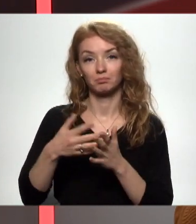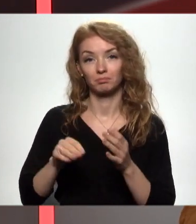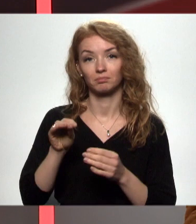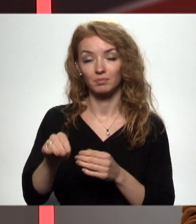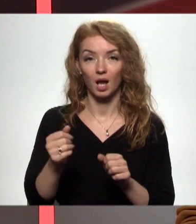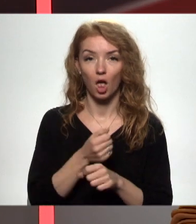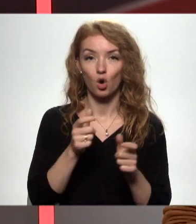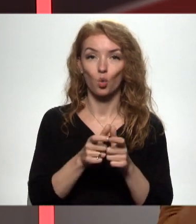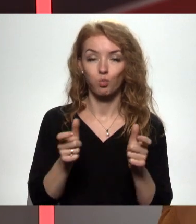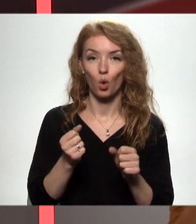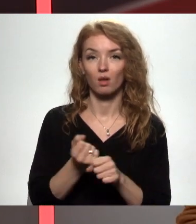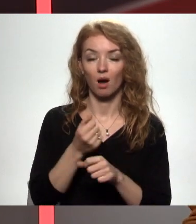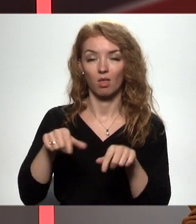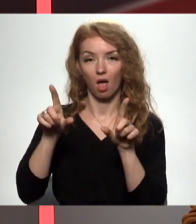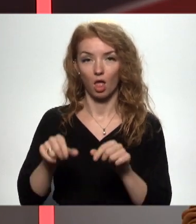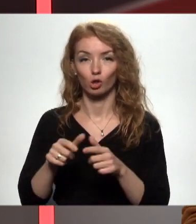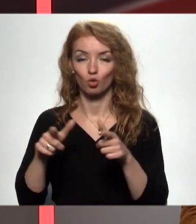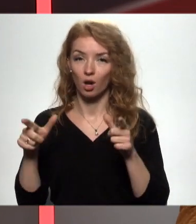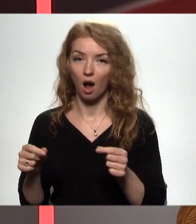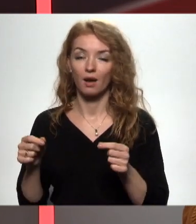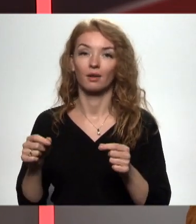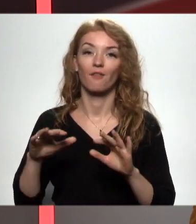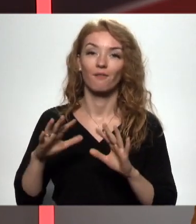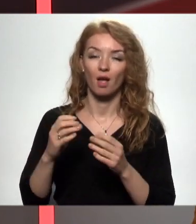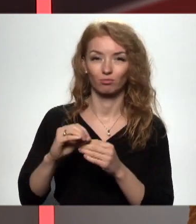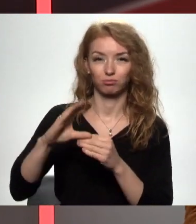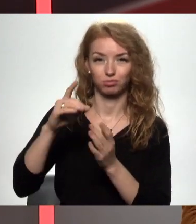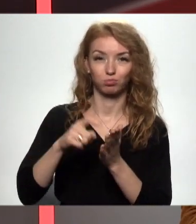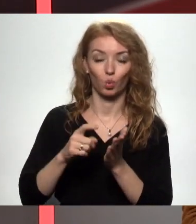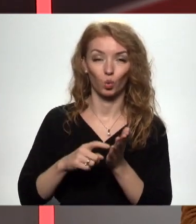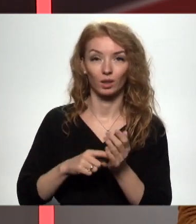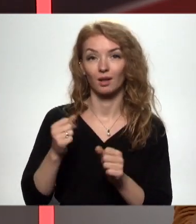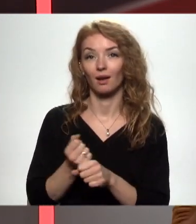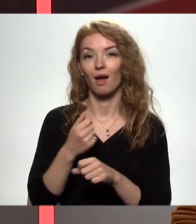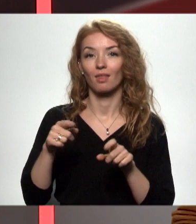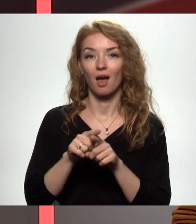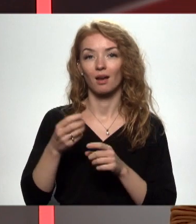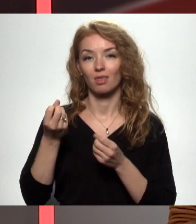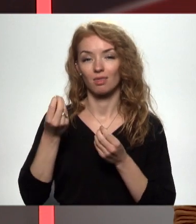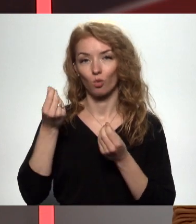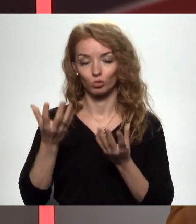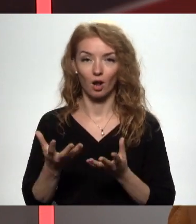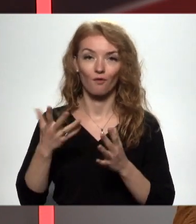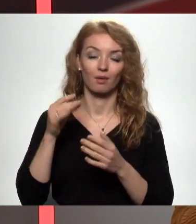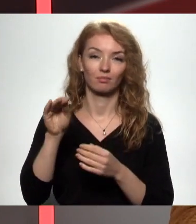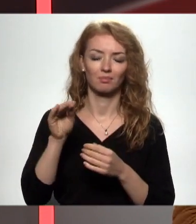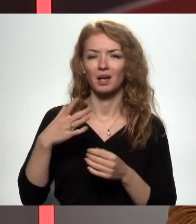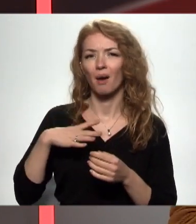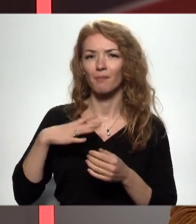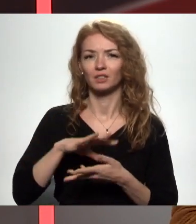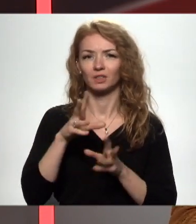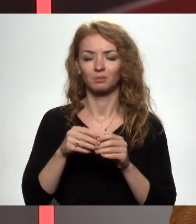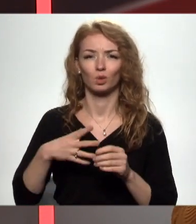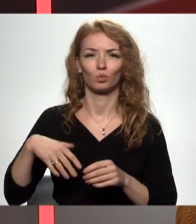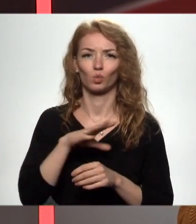gan ar kuponiem, gan Pircei lojalitātes karti, jeb uzkrātajiem punktiem, gan arī ar naudu. Un vispār, kāpēc mums